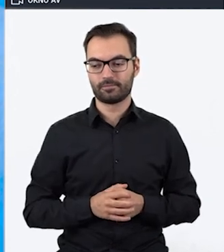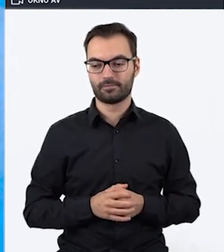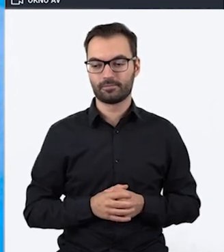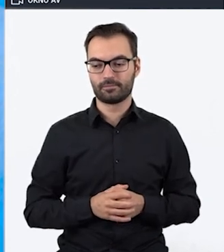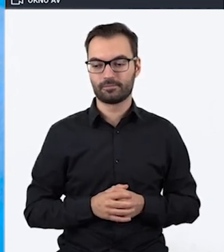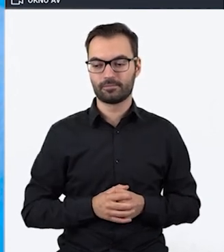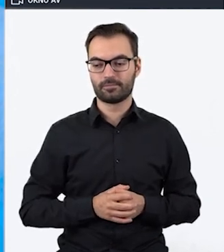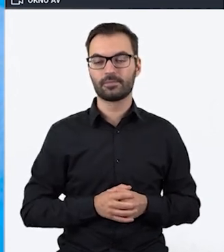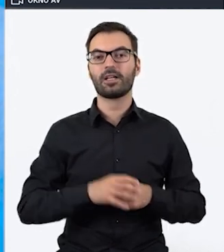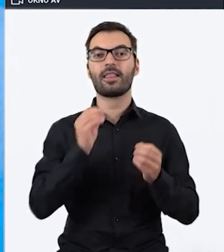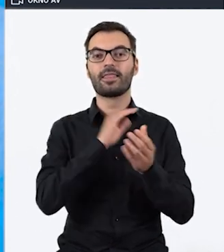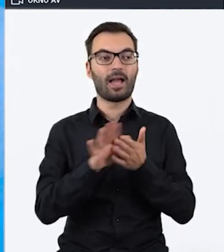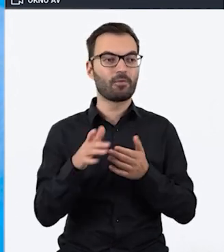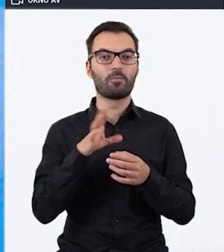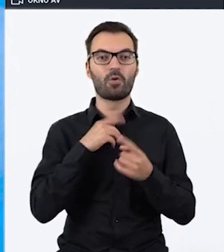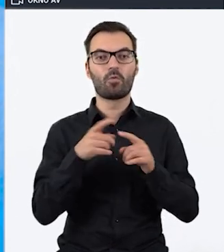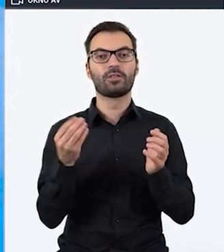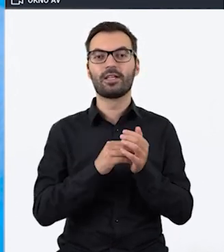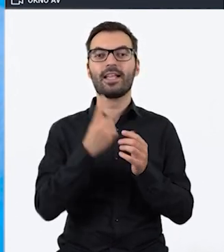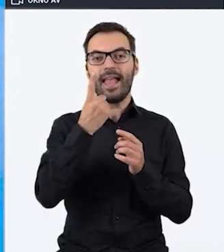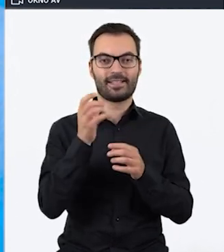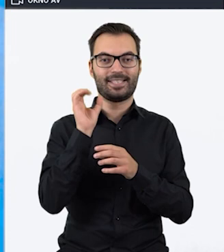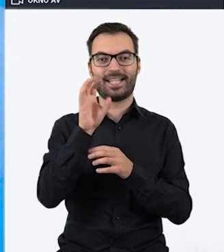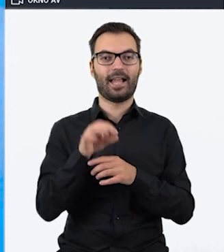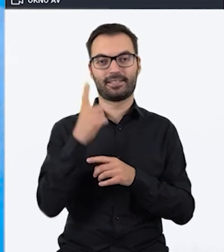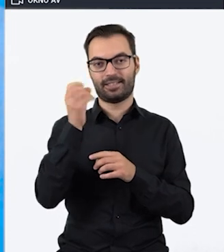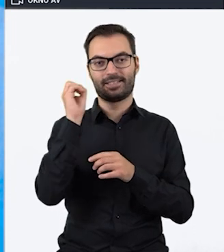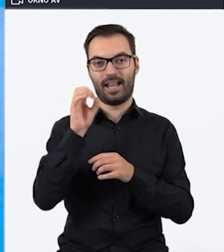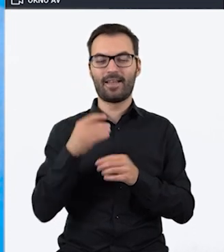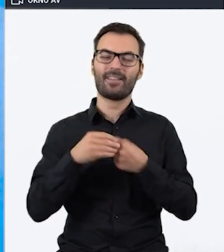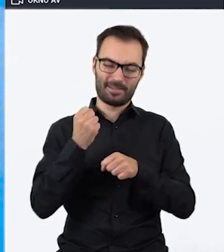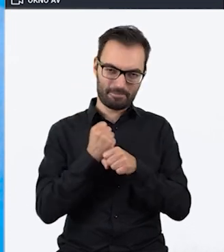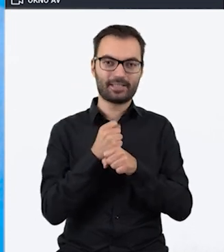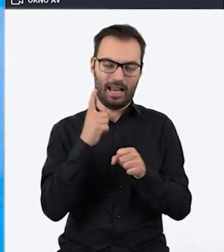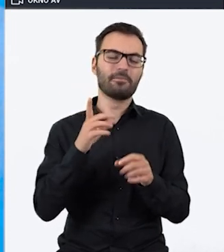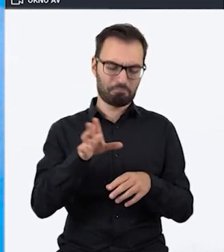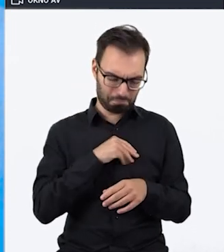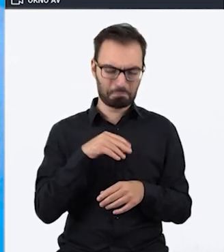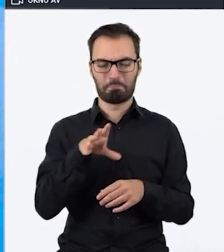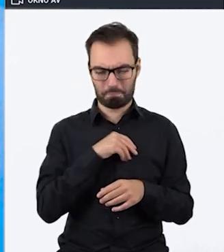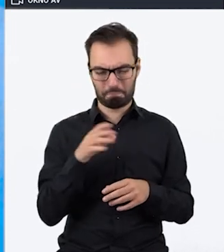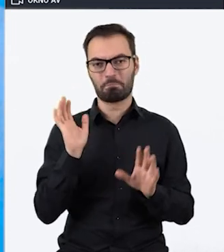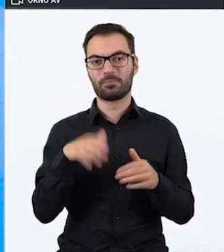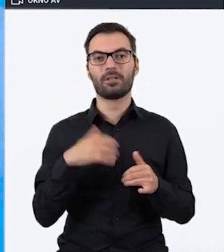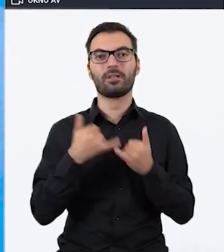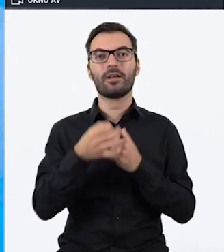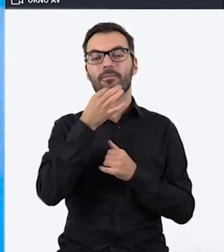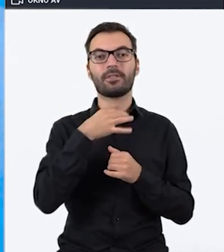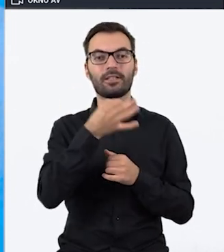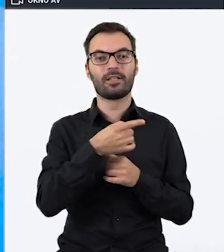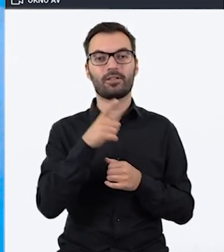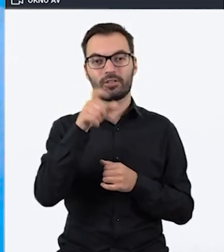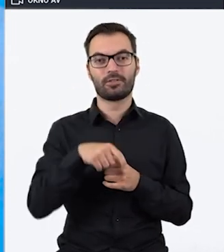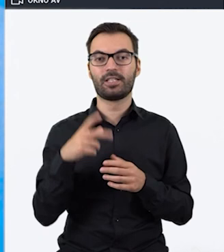A w przypadku wersji darmowej można dodawać muzykę na pojedynczych slajdach. Wtedy troszkę więcej mamy w plecy, ale da się to zrobić. Jeszcze Olu pytanie do Ciebie.